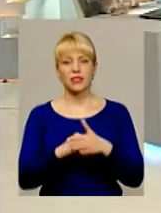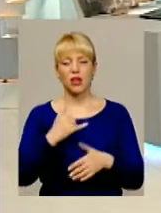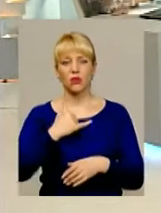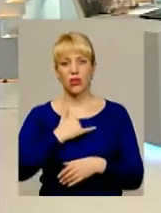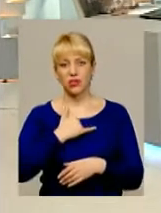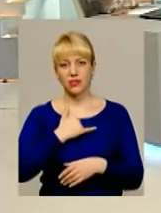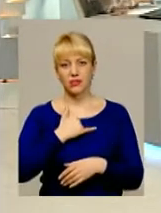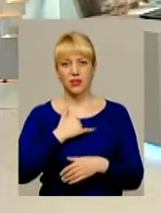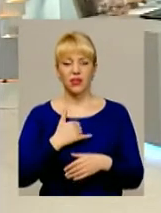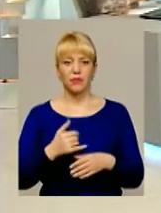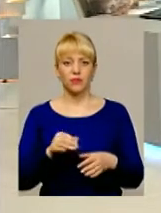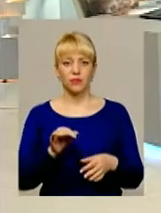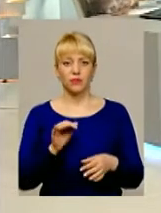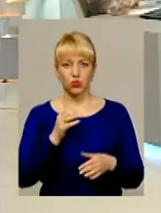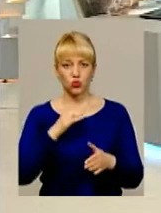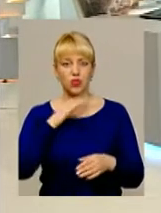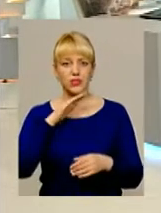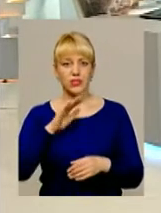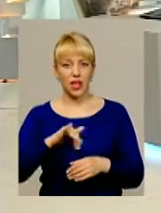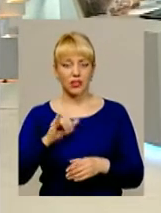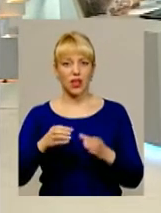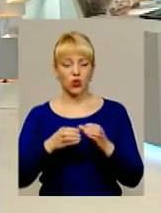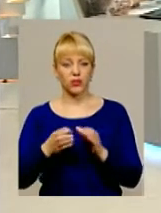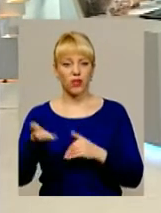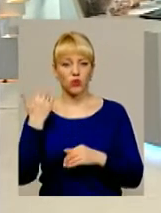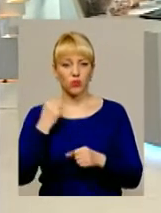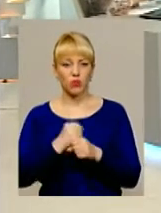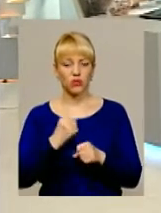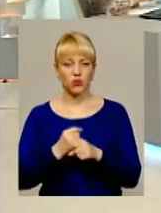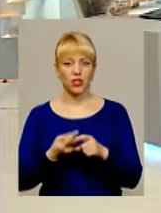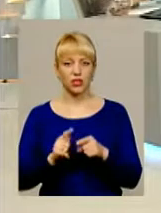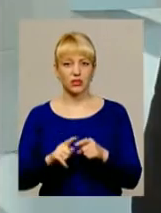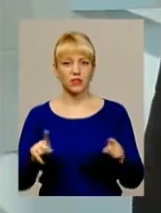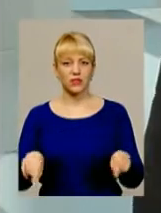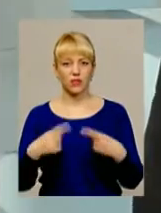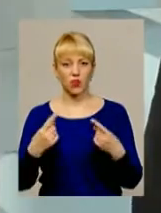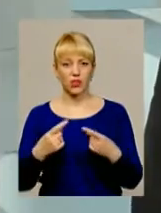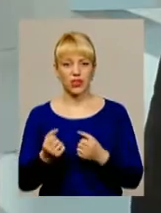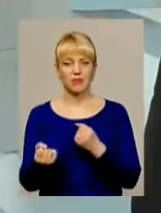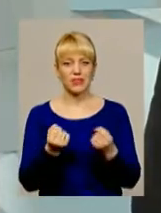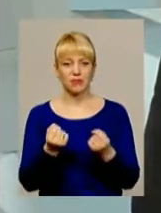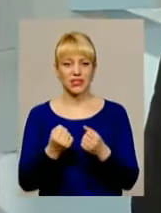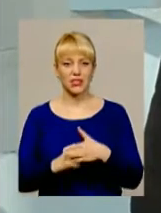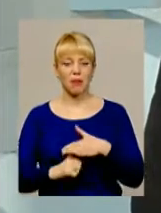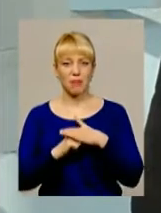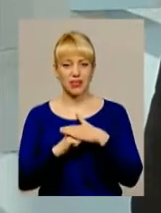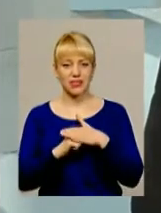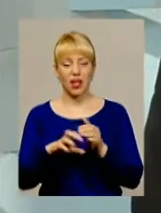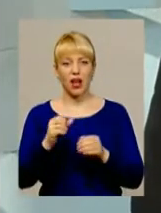більш-менш достатня і колектив давно працює над створенням, над зміцненням бази, а от